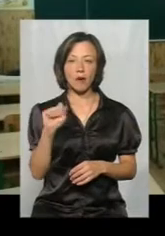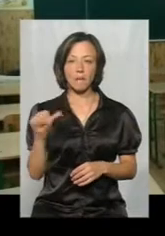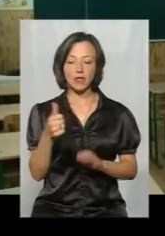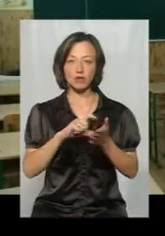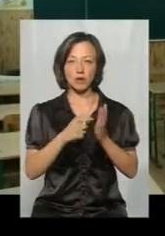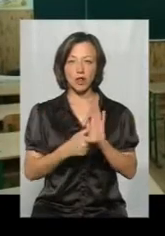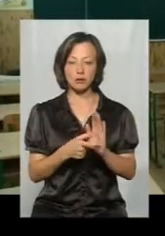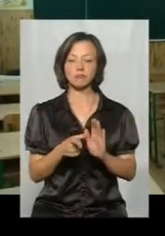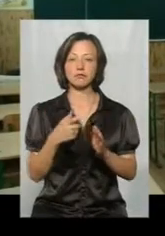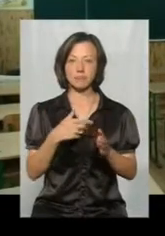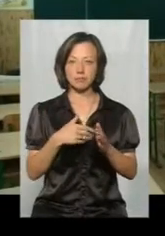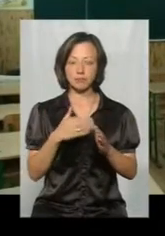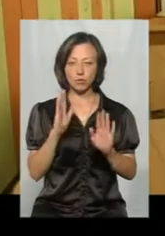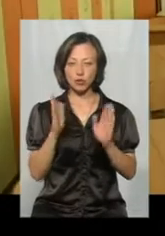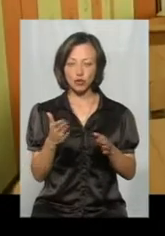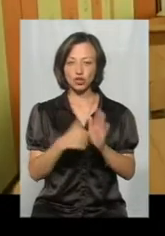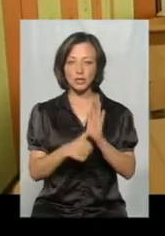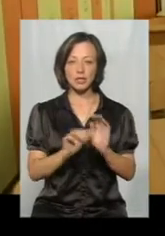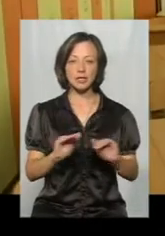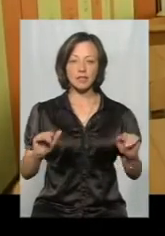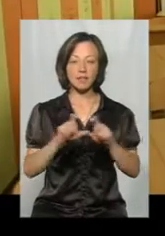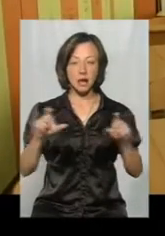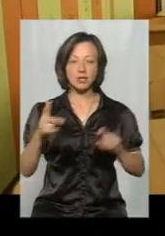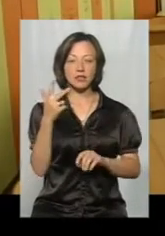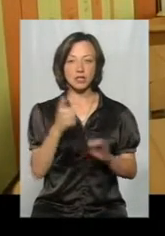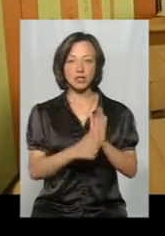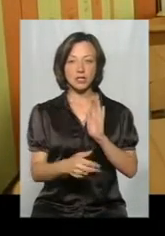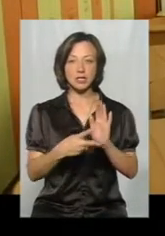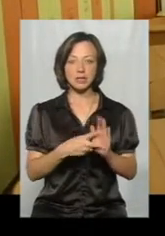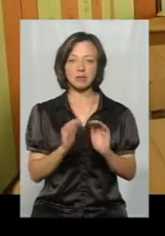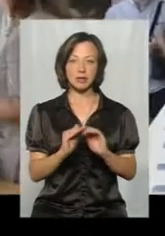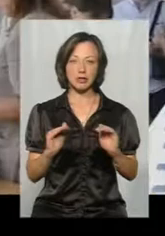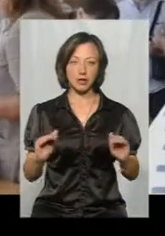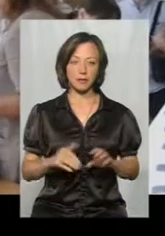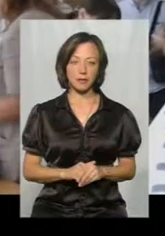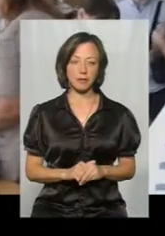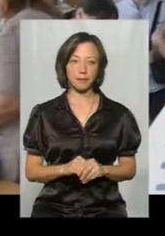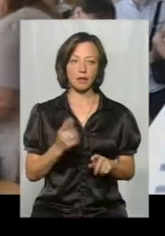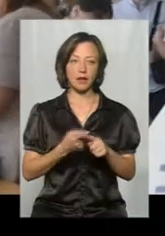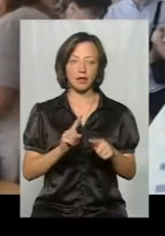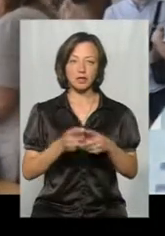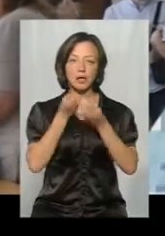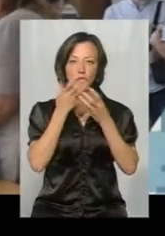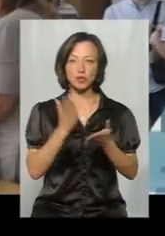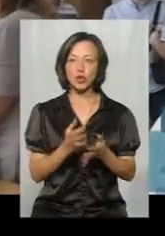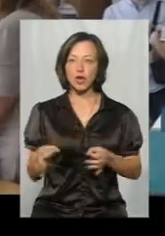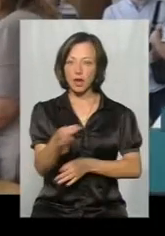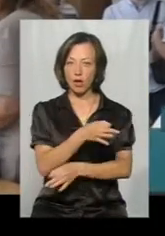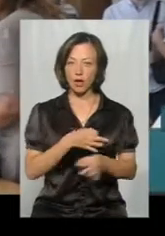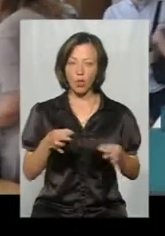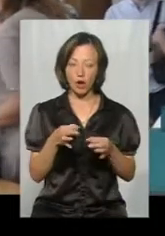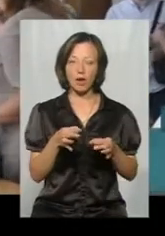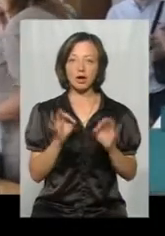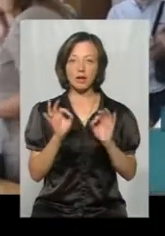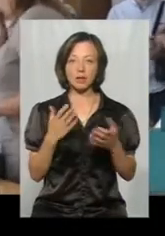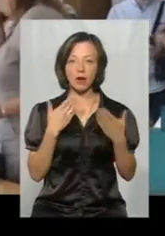клас підуть 60 учнів. Усього ж у закладі навчатимуться 367 школярів. Це добре, що є діалог, є конструктивний діалог,